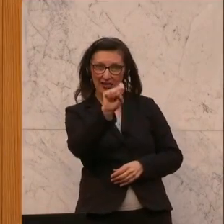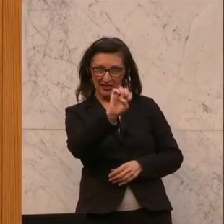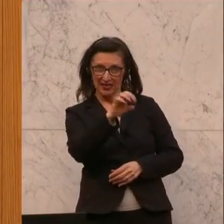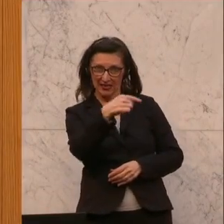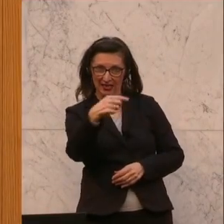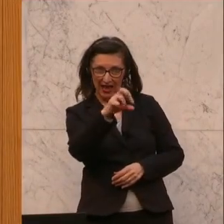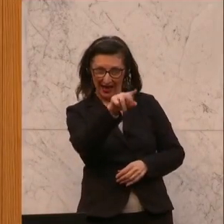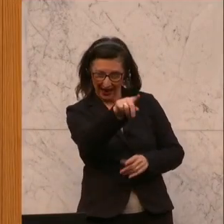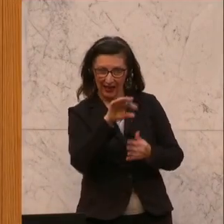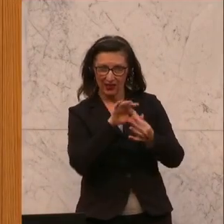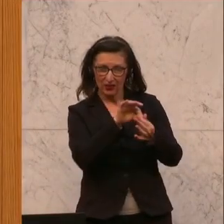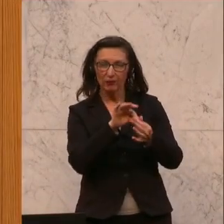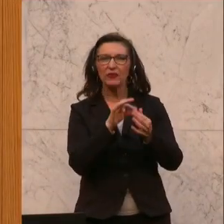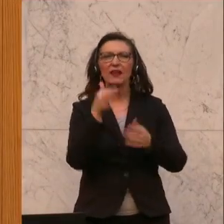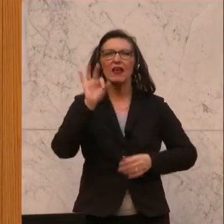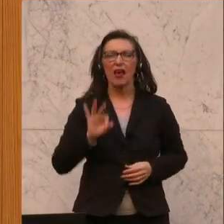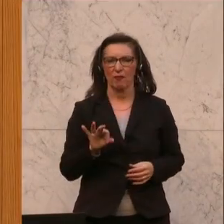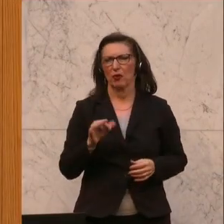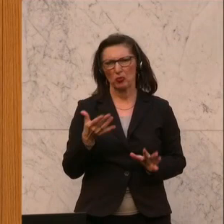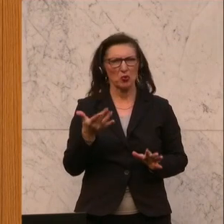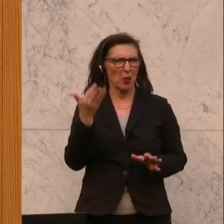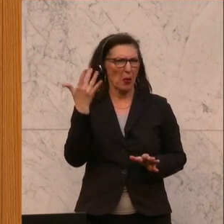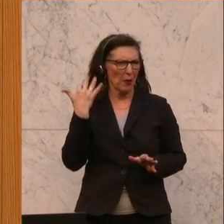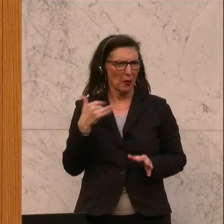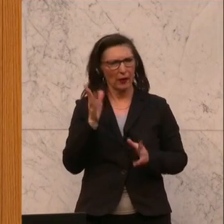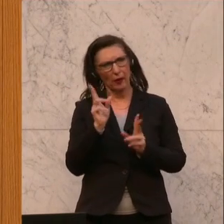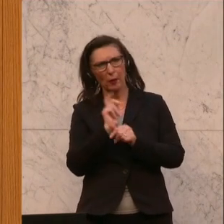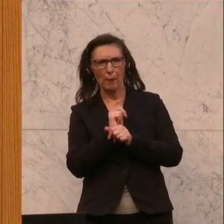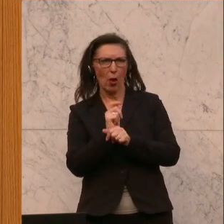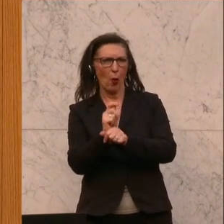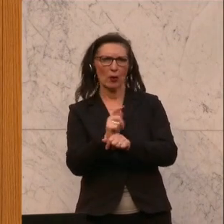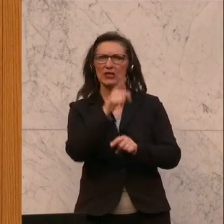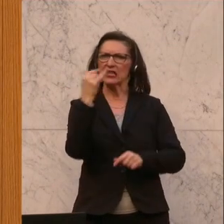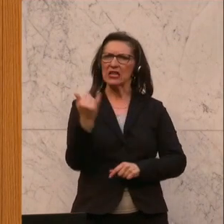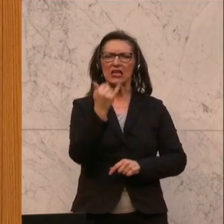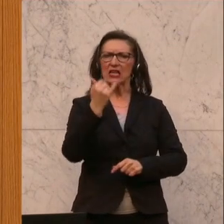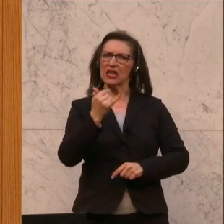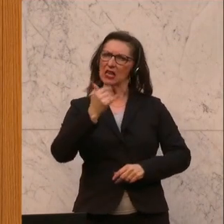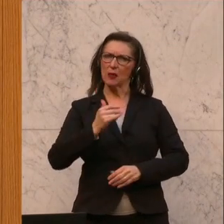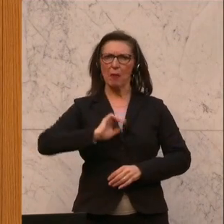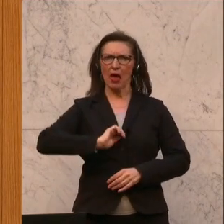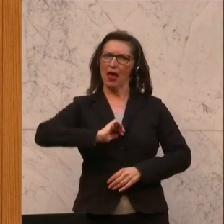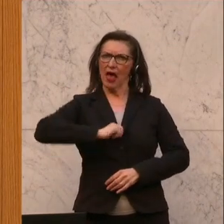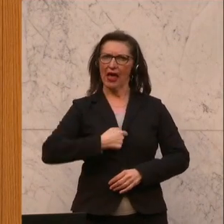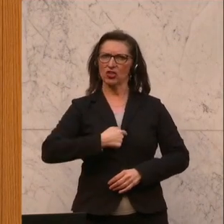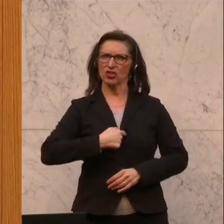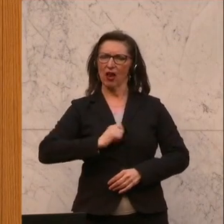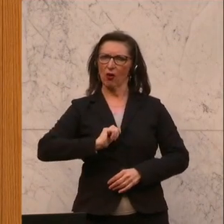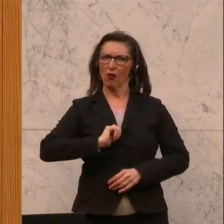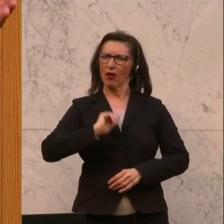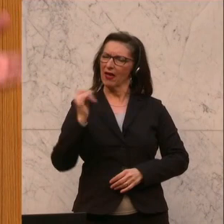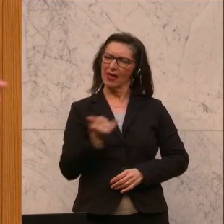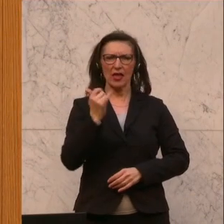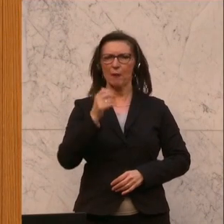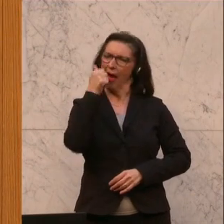Freiheitliche Partei, und das ist jetzt seit längerer Zeit zu beobachten, nimmt immer einfach eine Position ein und die ist dagegen. Also es ist immer